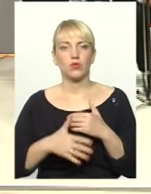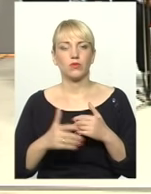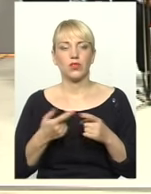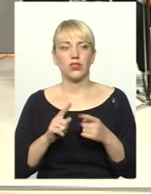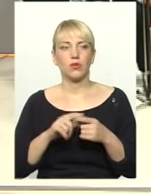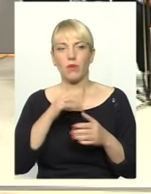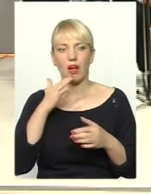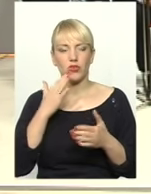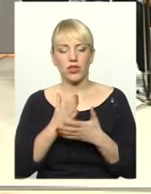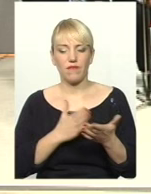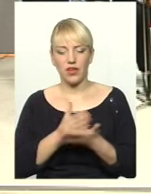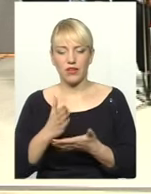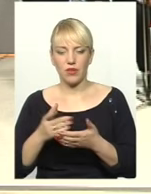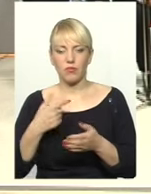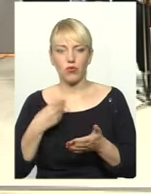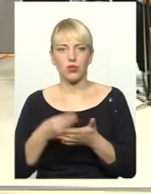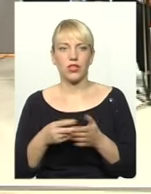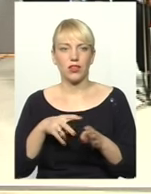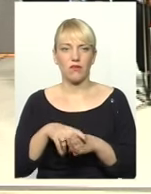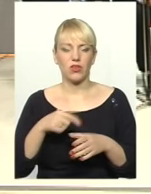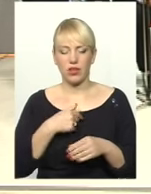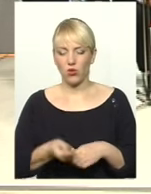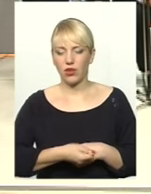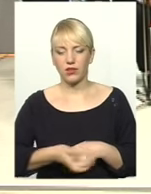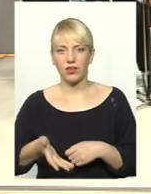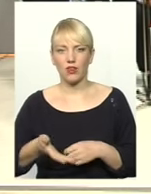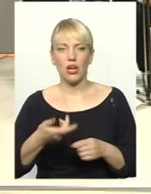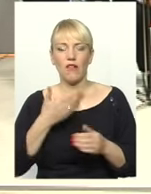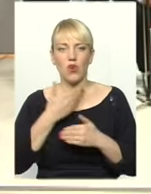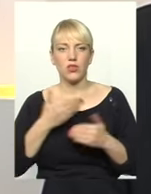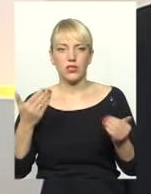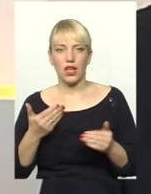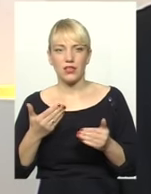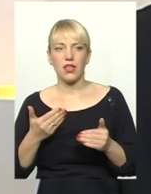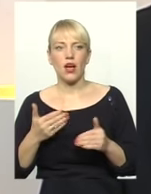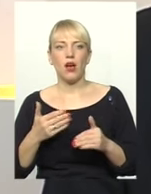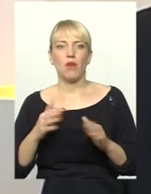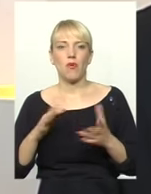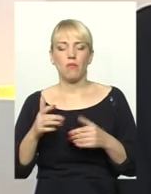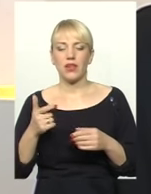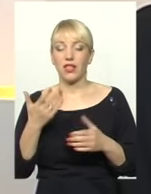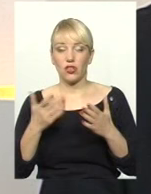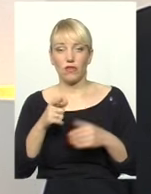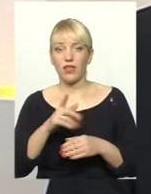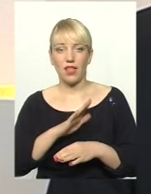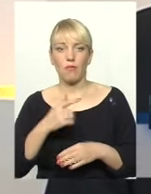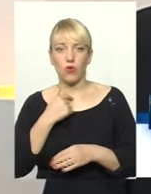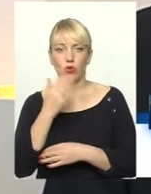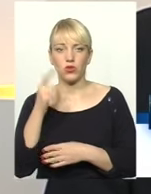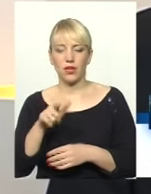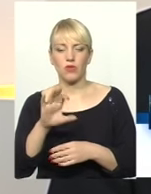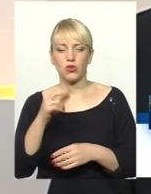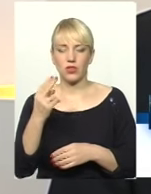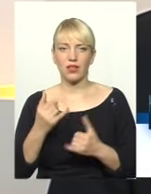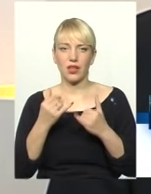варіантів нам бюджет нав'язують. І нам його вкидають в останні моменти, кажуть, от ви не проголосуєте, там є соціальна для атошників, ви